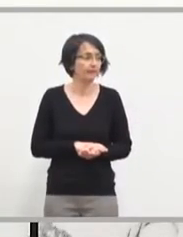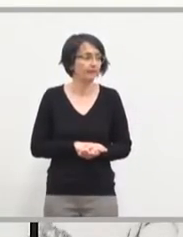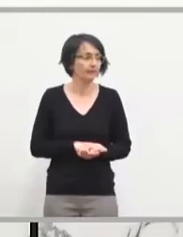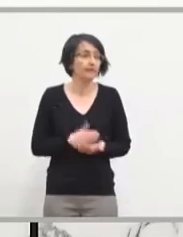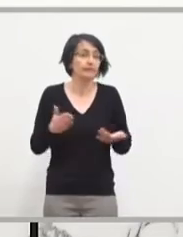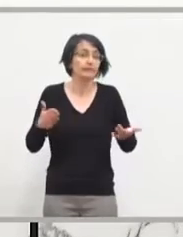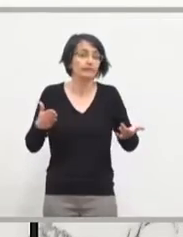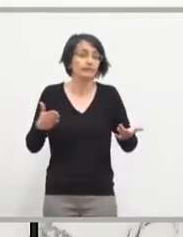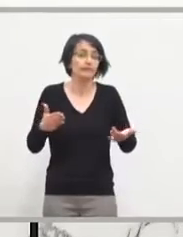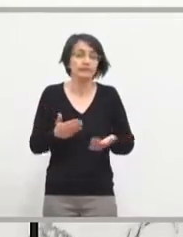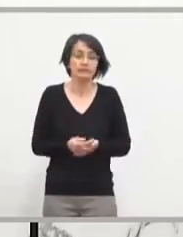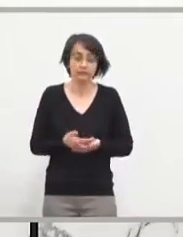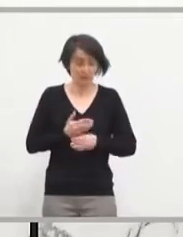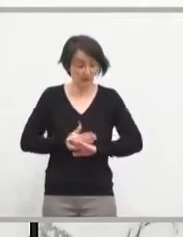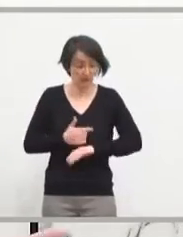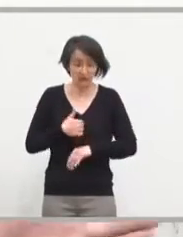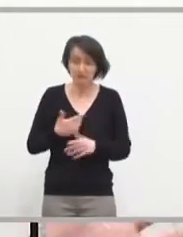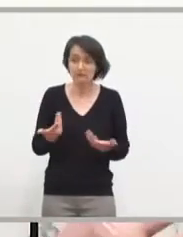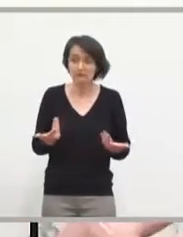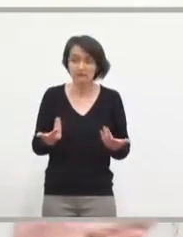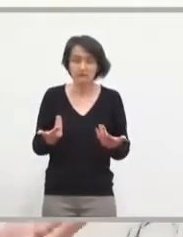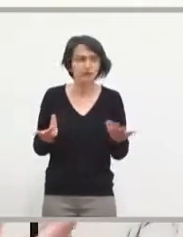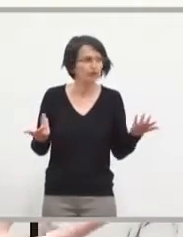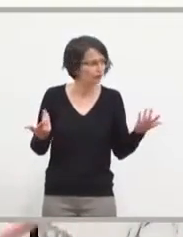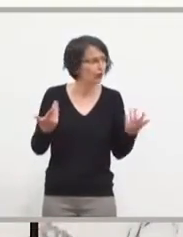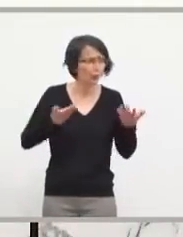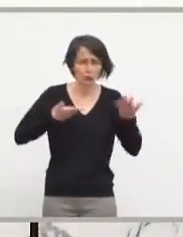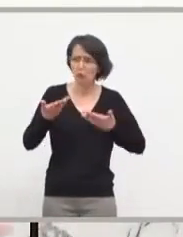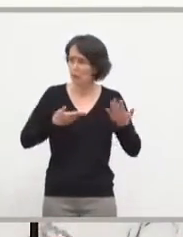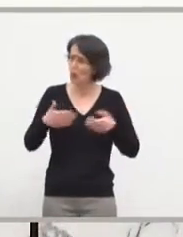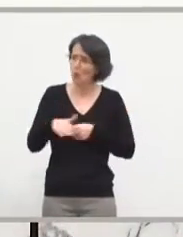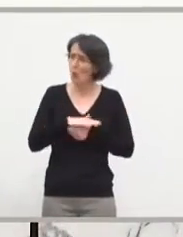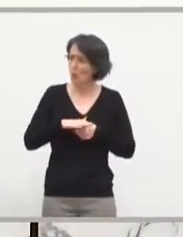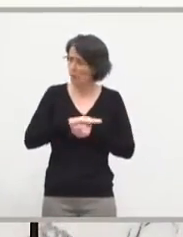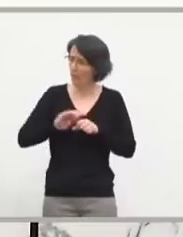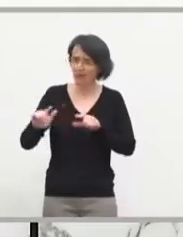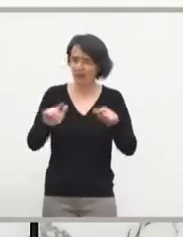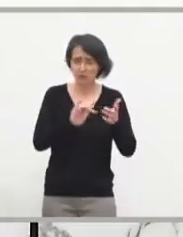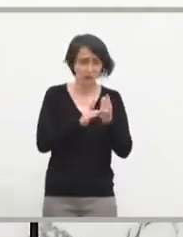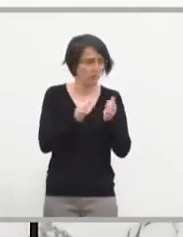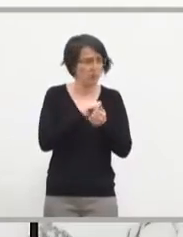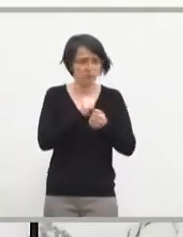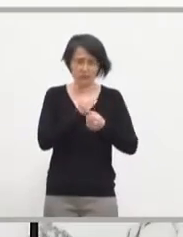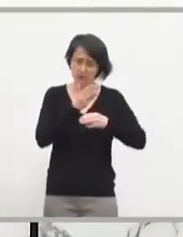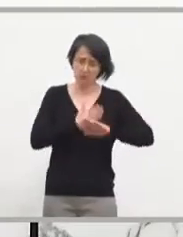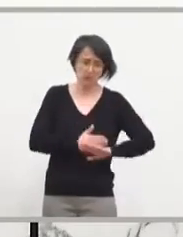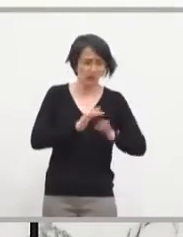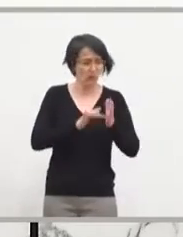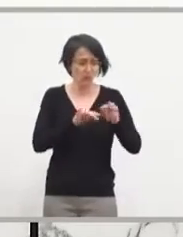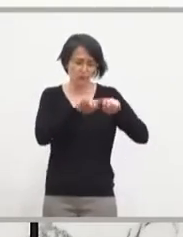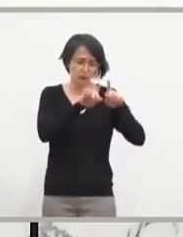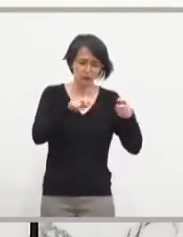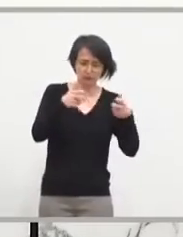Voilà. Moi, il est prêt. Vous l'avez eu. Vous avez eu tout. Vous avez eu tous les papiers. Tout est prêt. Tout est fléché chez nous.